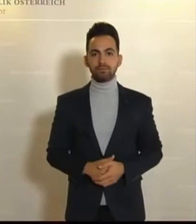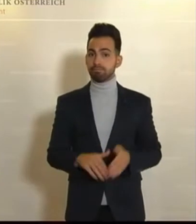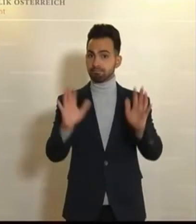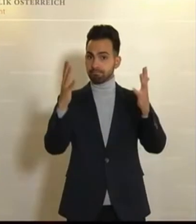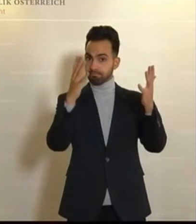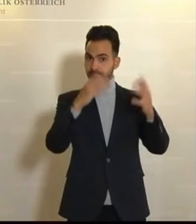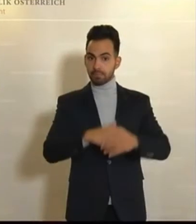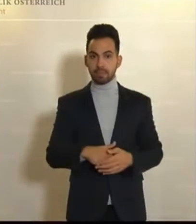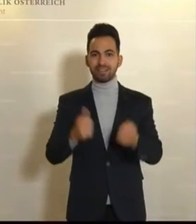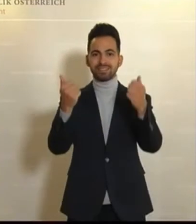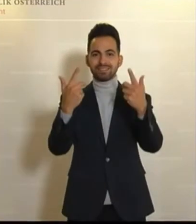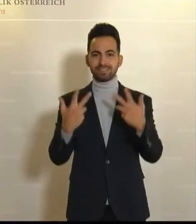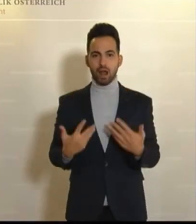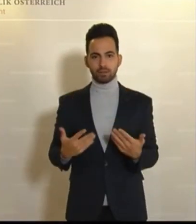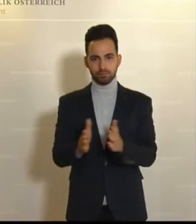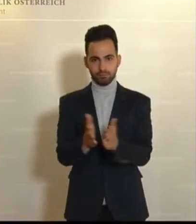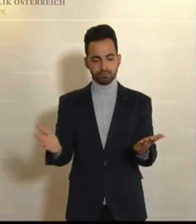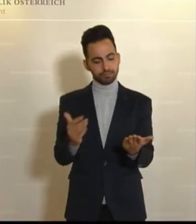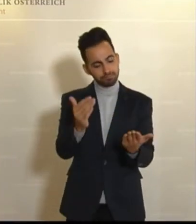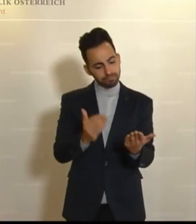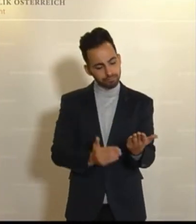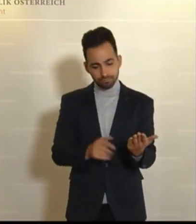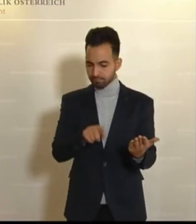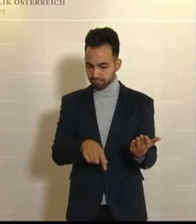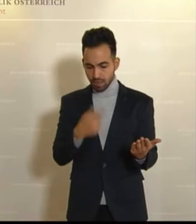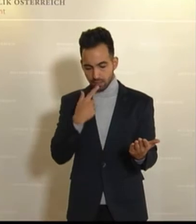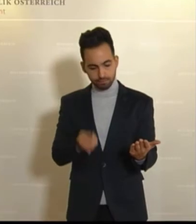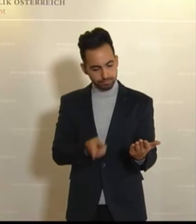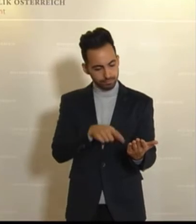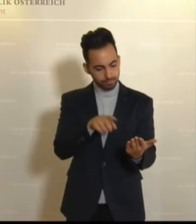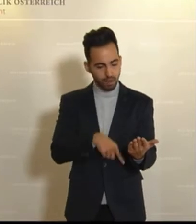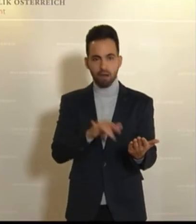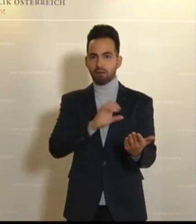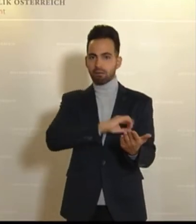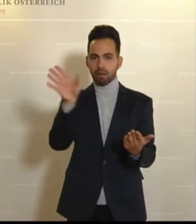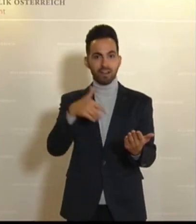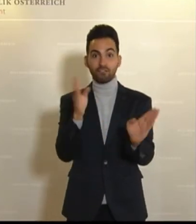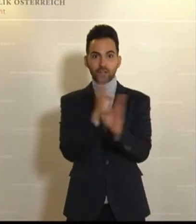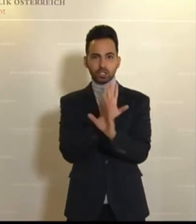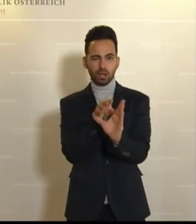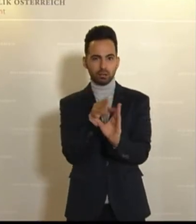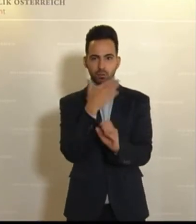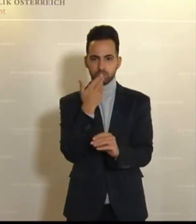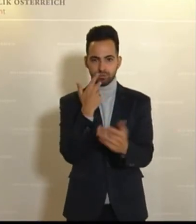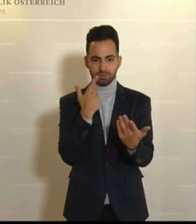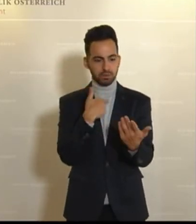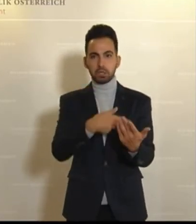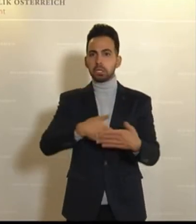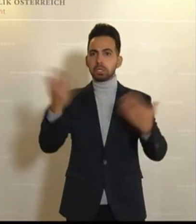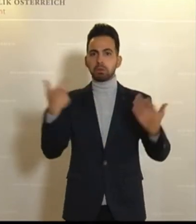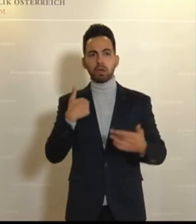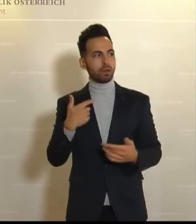Wenn man sich das in Zahlen anschaut, dann ist das sehr leicht erkennbar, weil es ist nicht gut versteckt. Also es hat sich auch niemand die Mühe